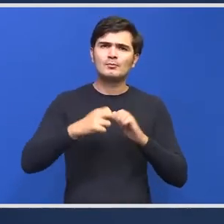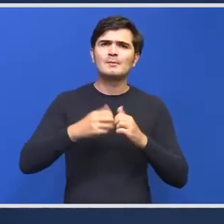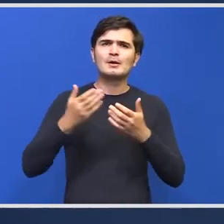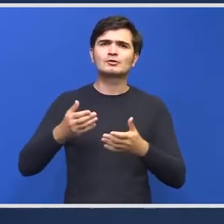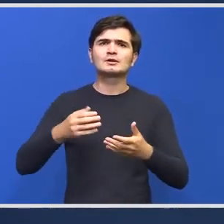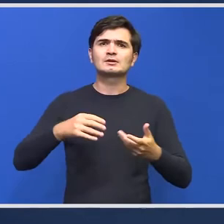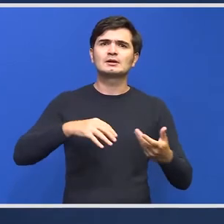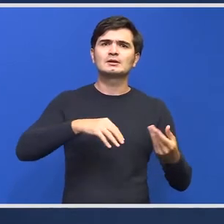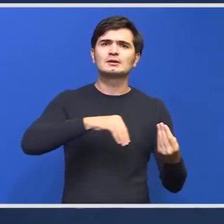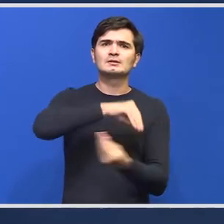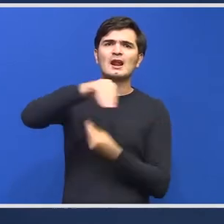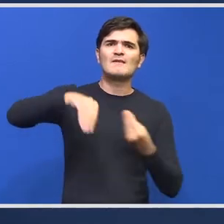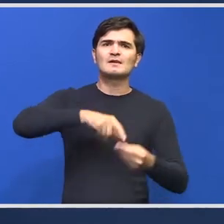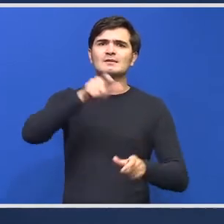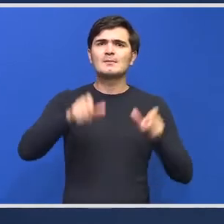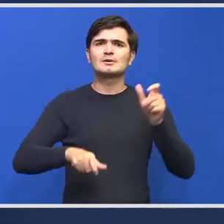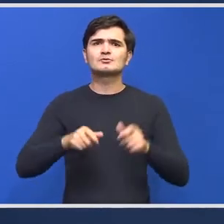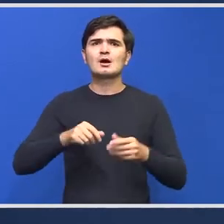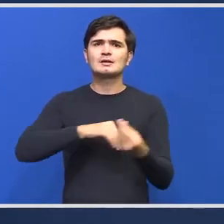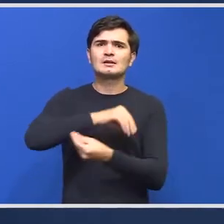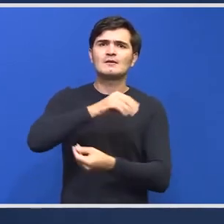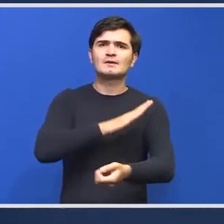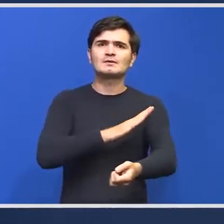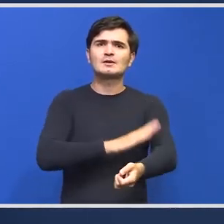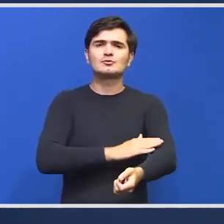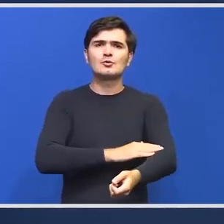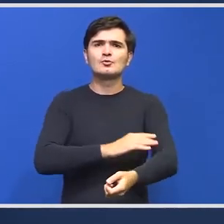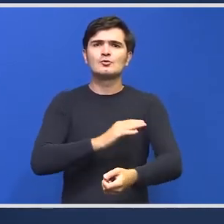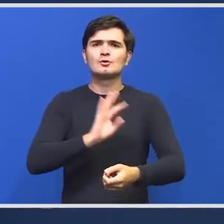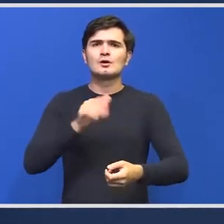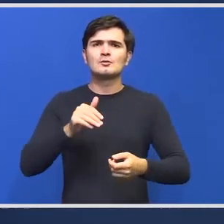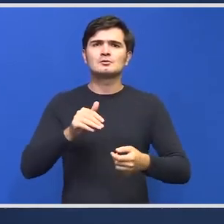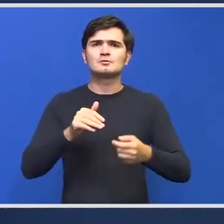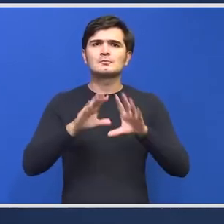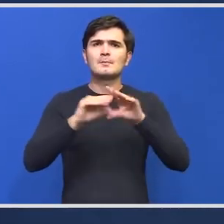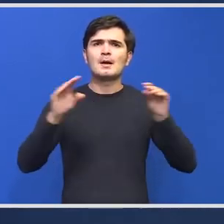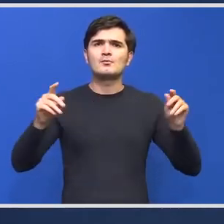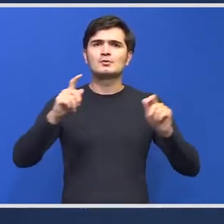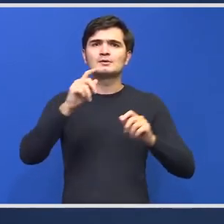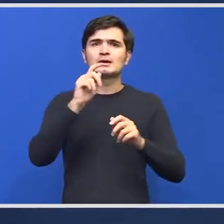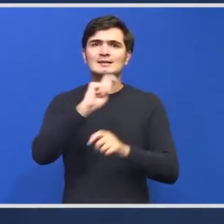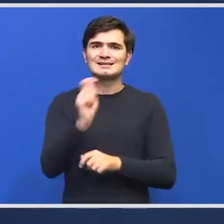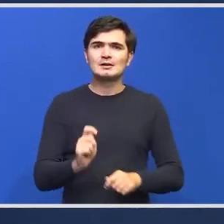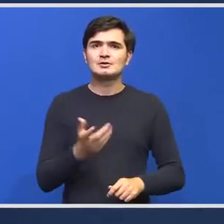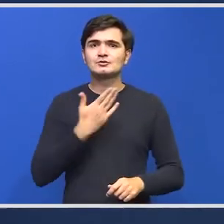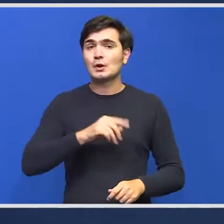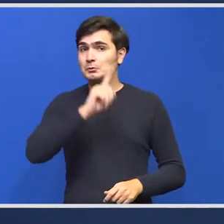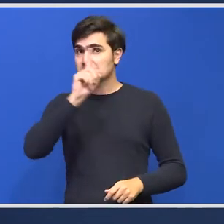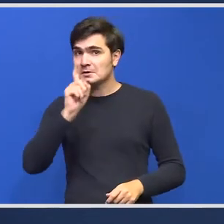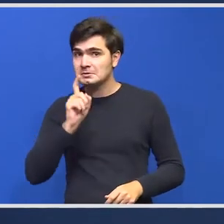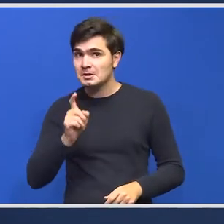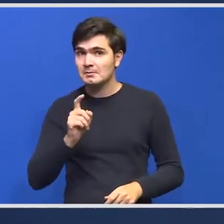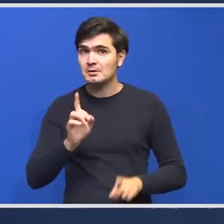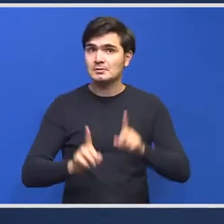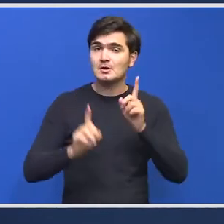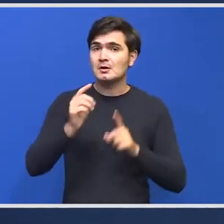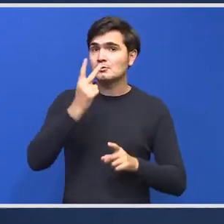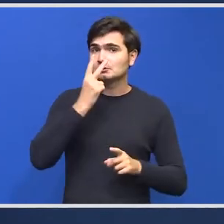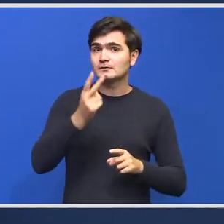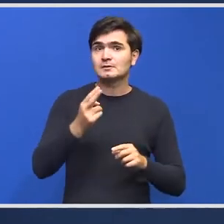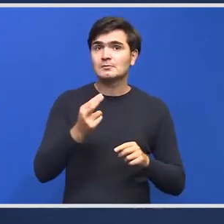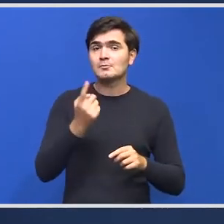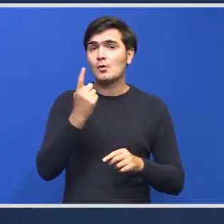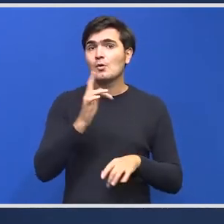sunt transfrontaliere. Aș vrea să vă întreb, domnule premier, dacă în aceste condiții ne putem aștepta să vedem